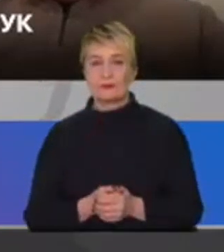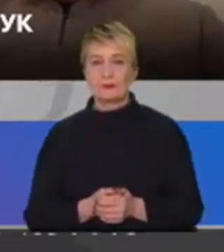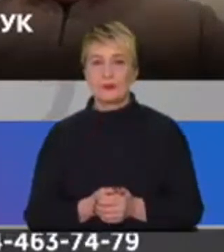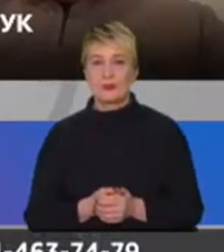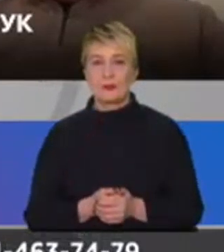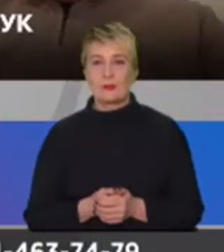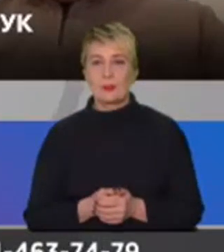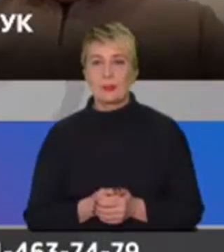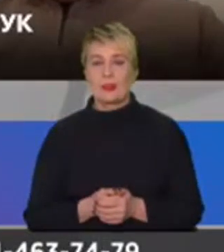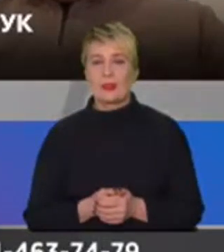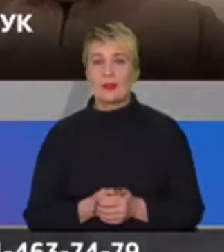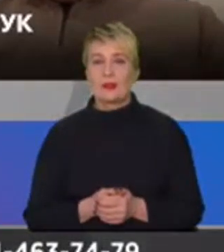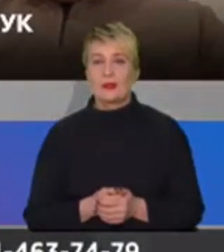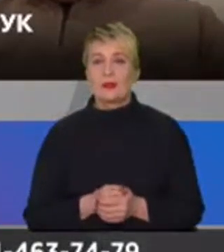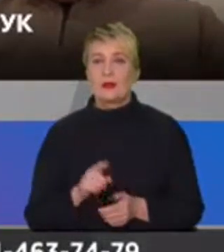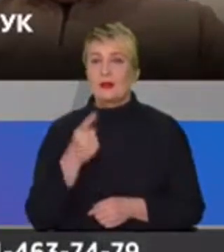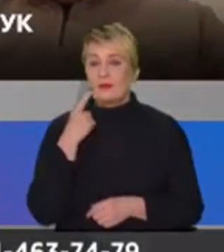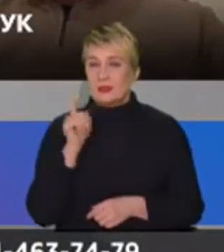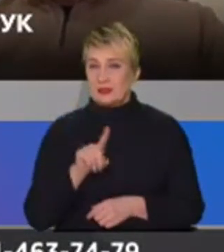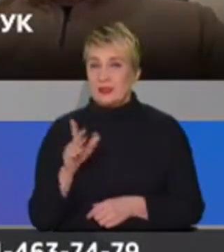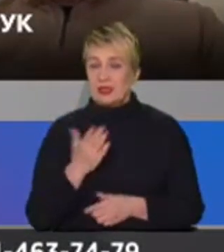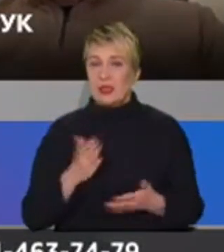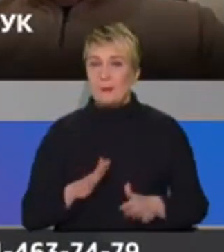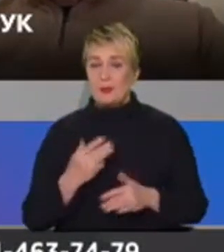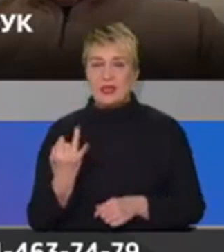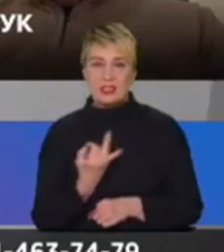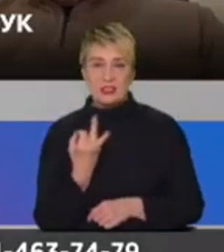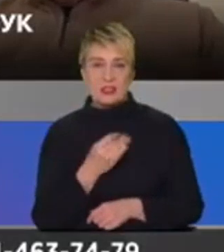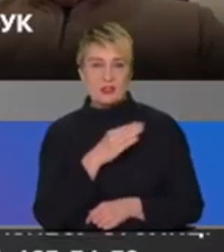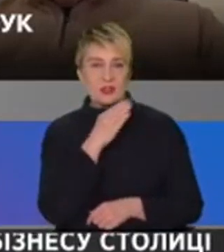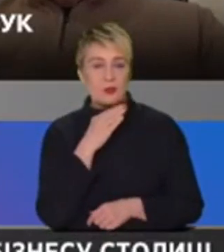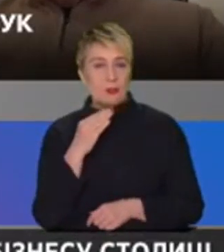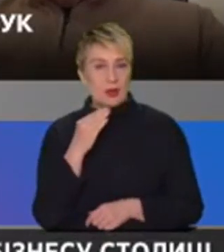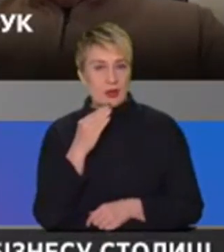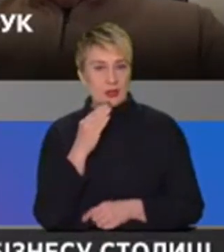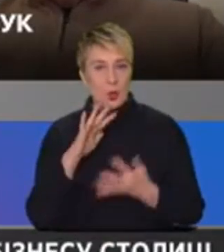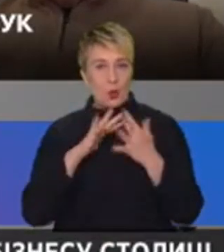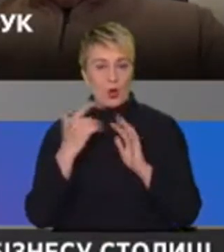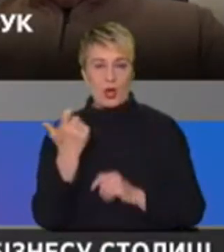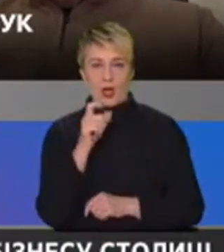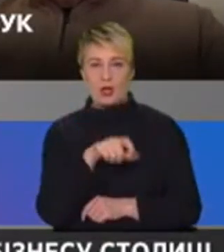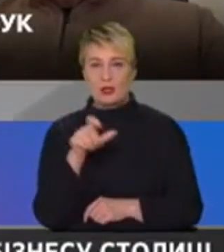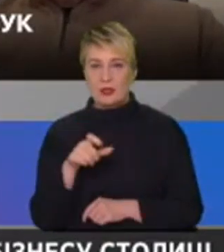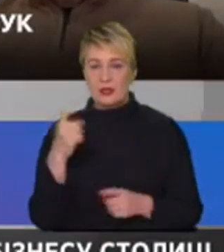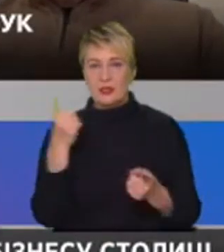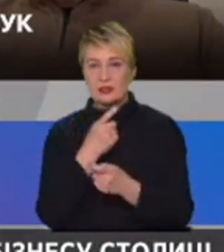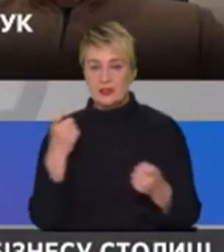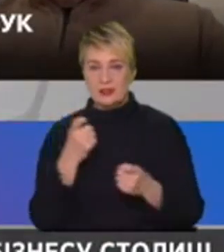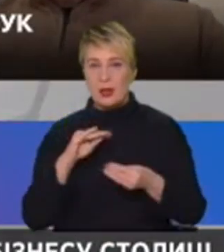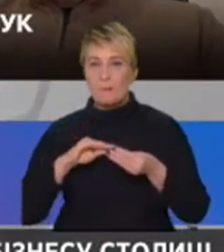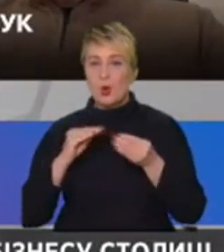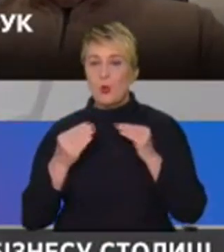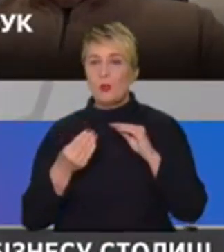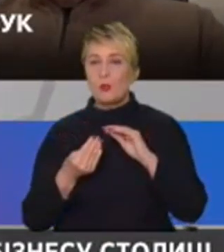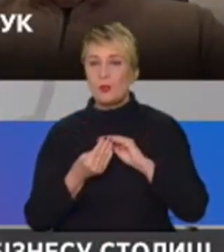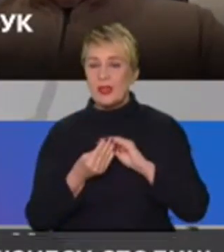Трошки пристосовуєтеся, так? Знаєте, який ще момент цікавить? Багато аграріїв заявляли про те, що проблема в мирних регіонах навіть не